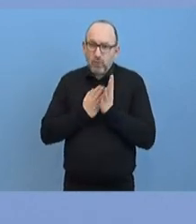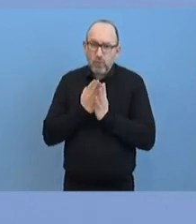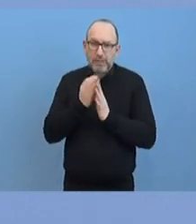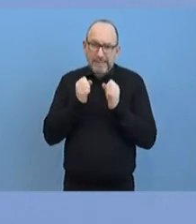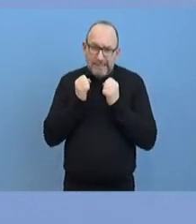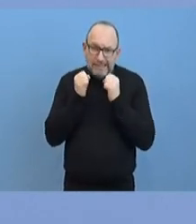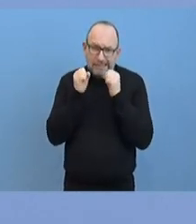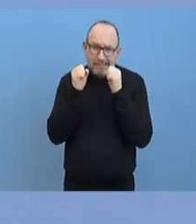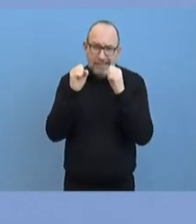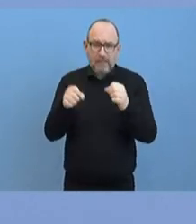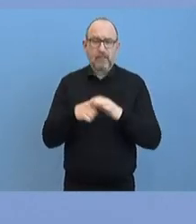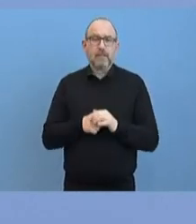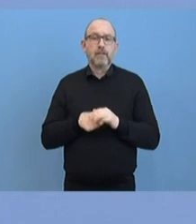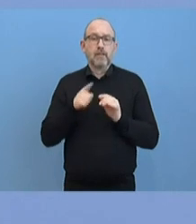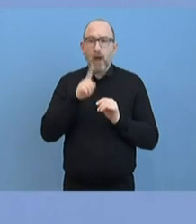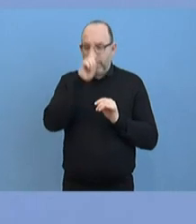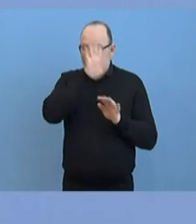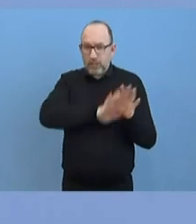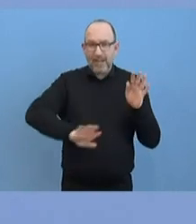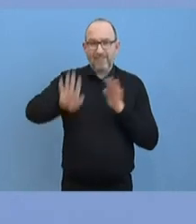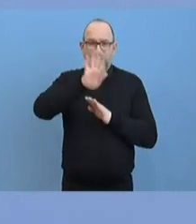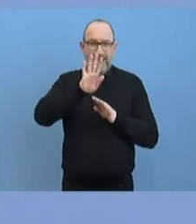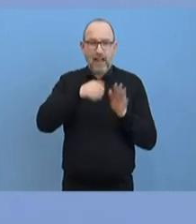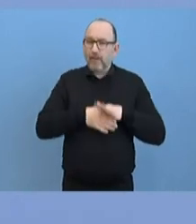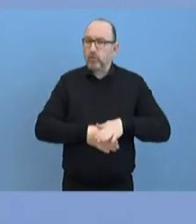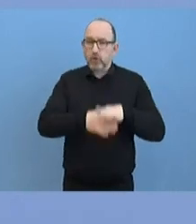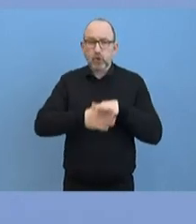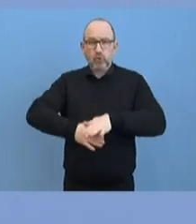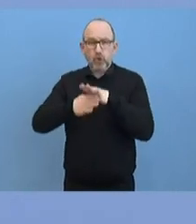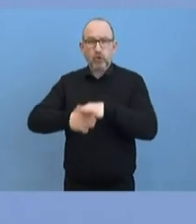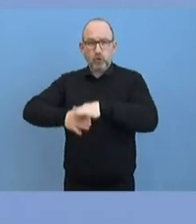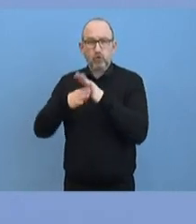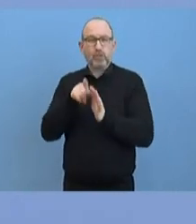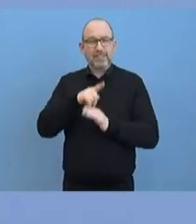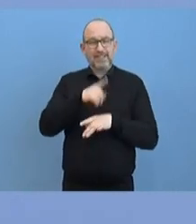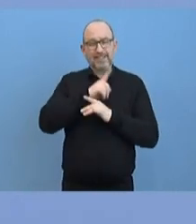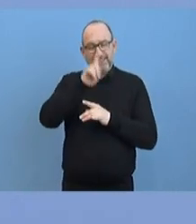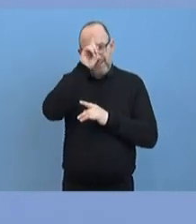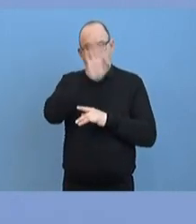diese Menschen und alle in diesem Land dabei zu unterstützen, das Land am Laufen zu halten.